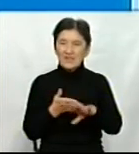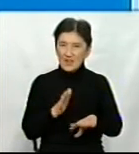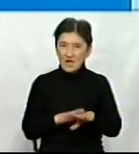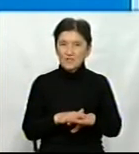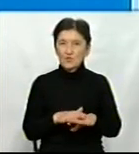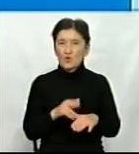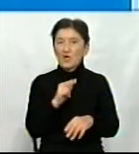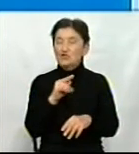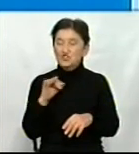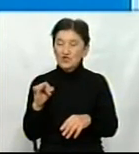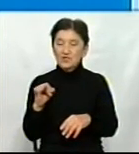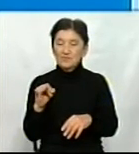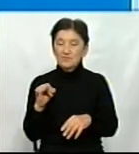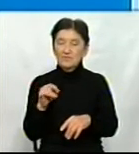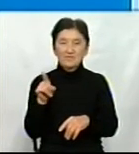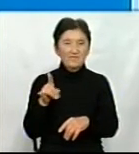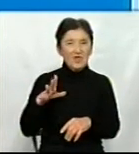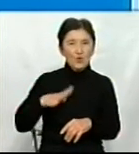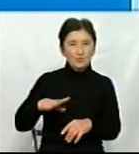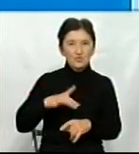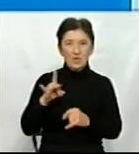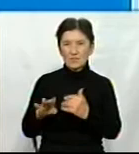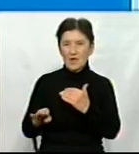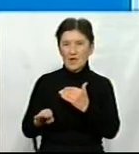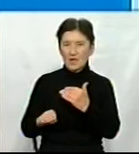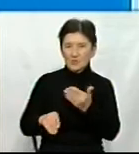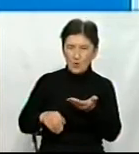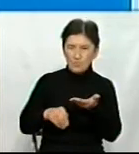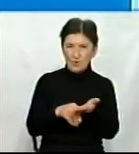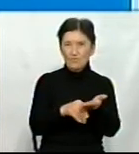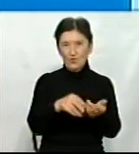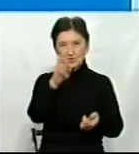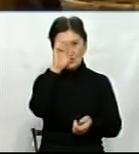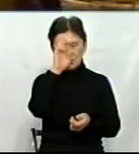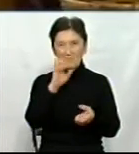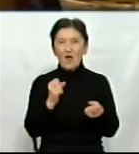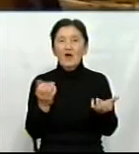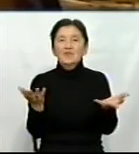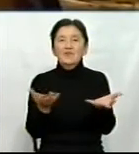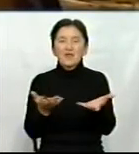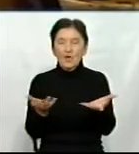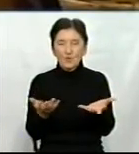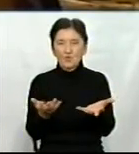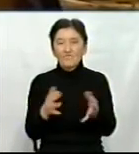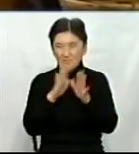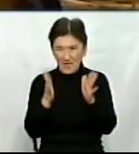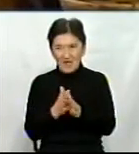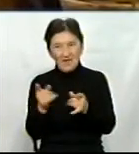І чи очікуєте на допомогу держави? Якщо очікуєте, то на яку? Чи взагалі треба вона вам?